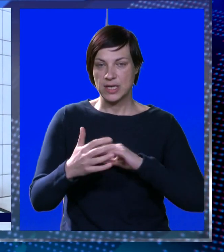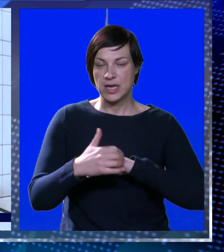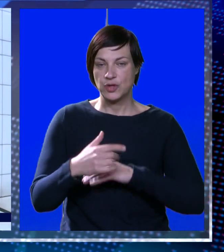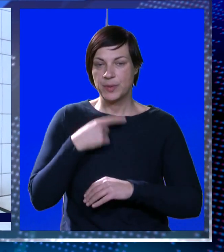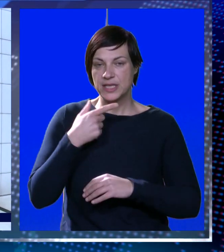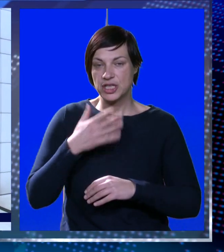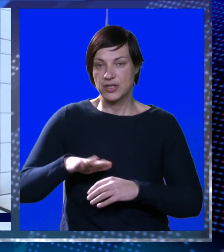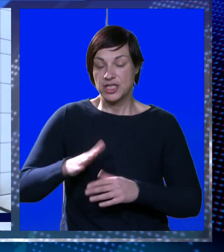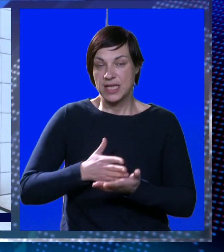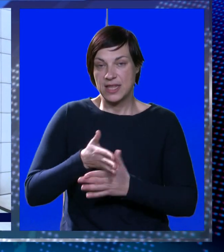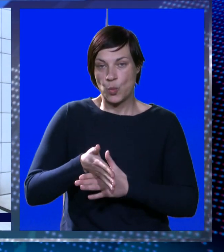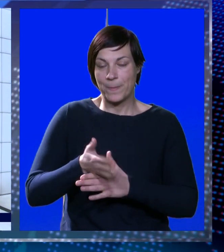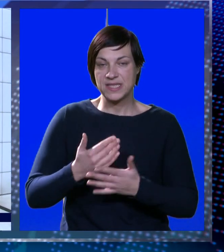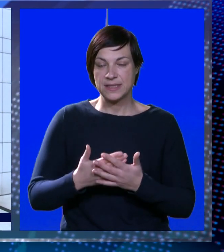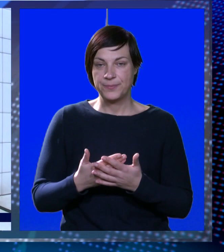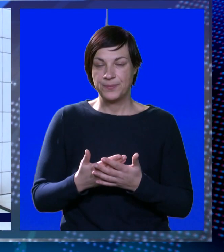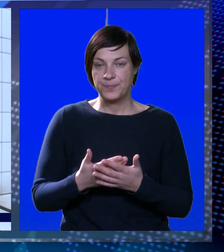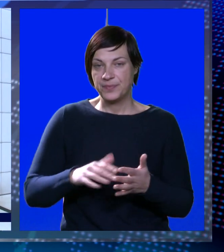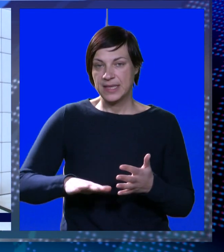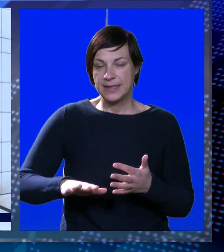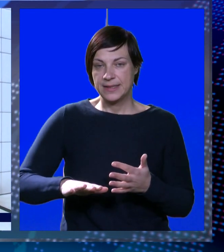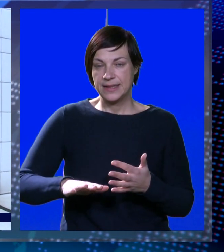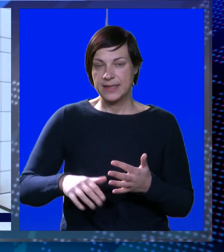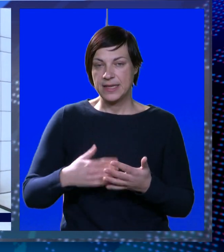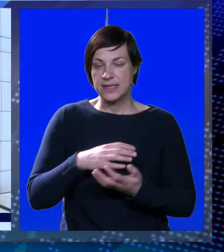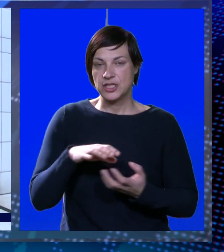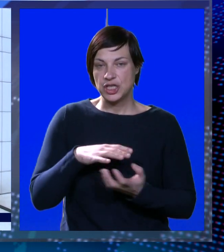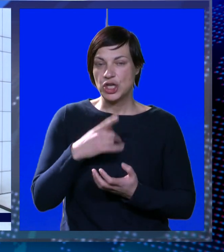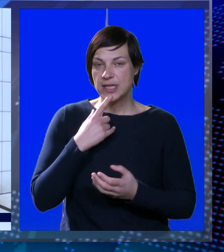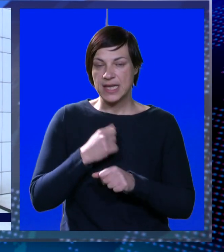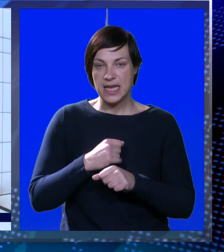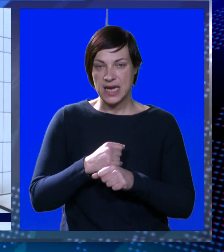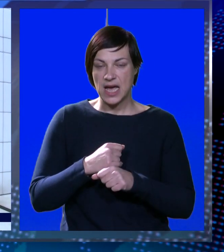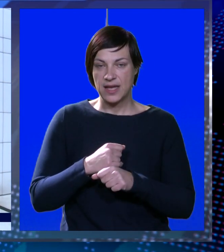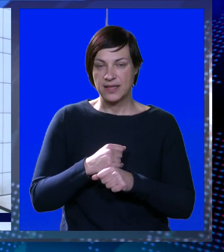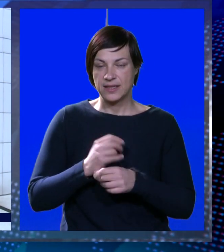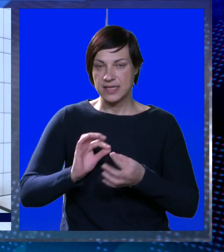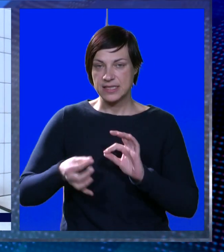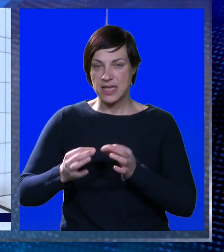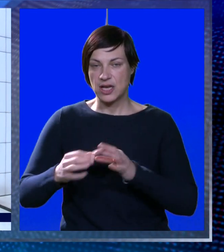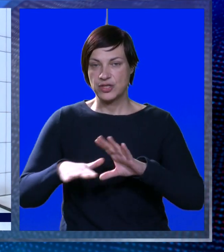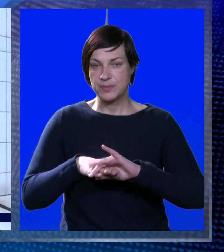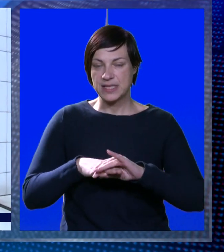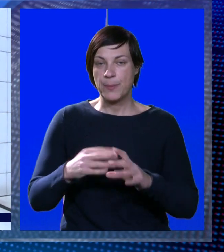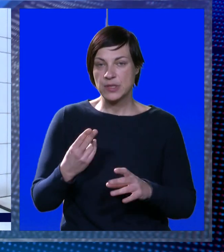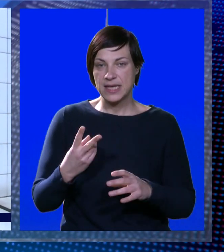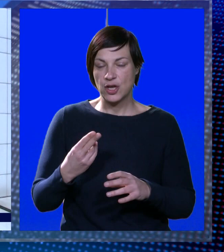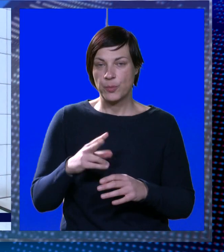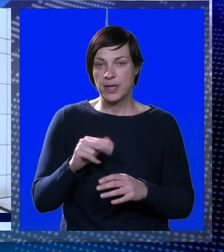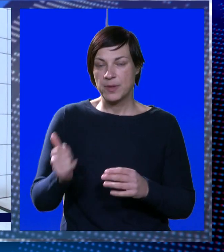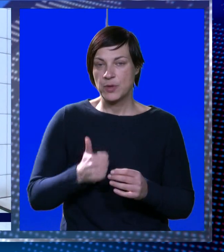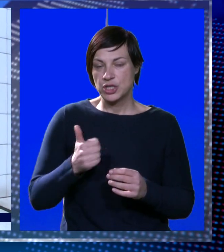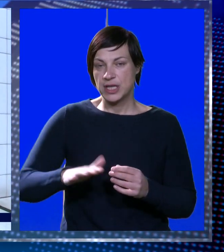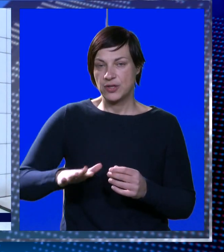Dubrovnik jer im je rečeno da će djete upasti. Dakle, djete čiji je roditelj rade, stalno smo zaposleni oboje,